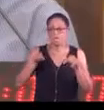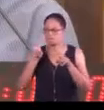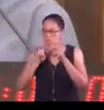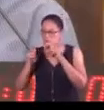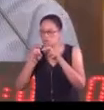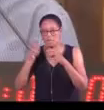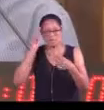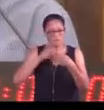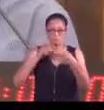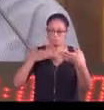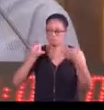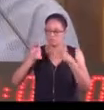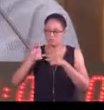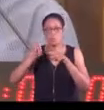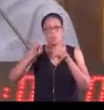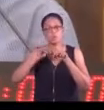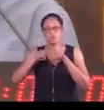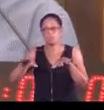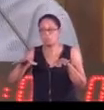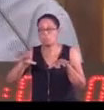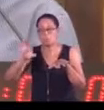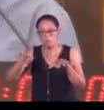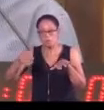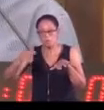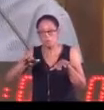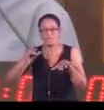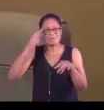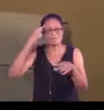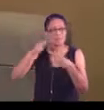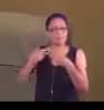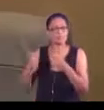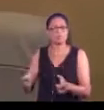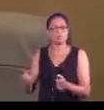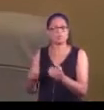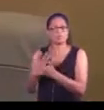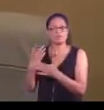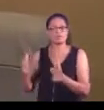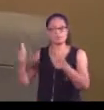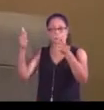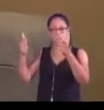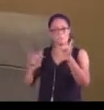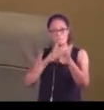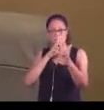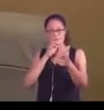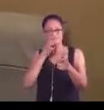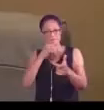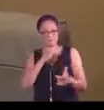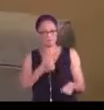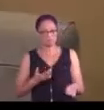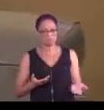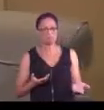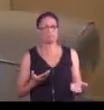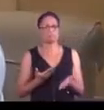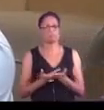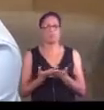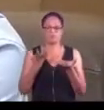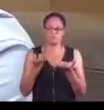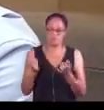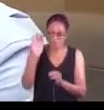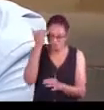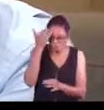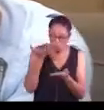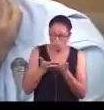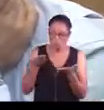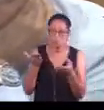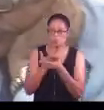paragraphe sur l'irrigation, mais on ne parle pas de Nouvelle Cité. Donc ma question,'est d'avoir à quel point est ce dossier,